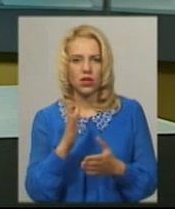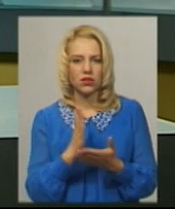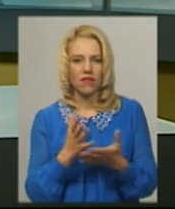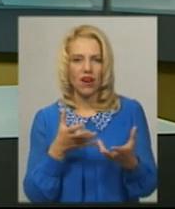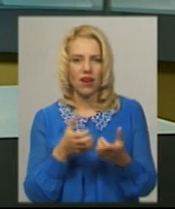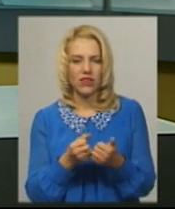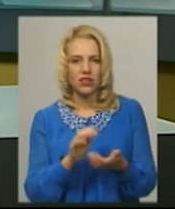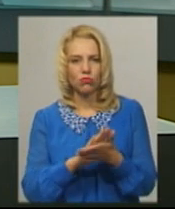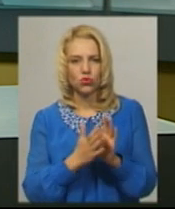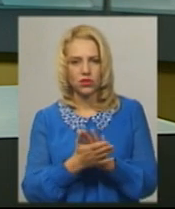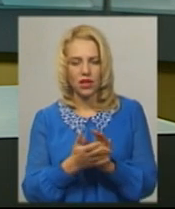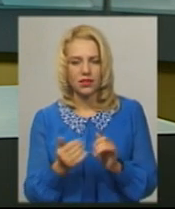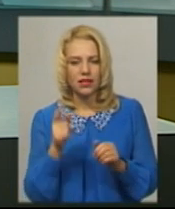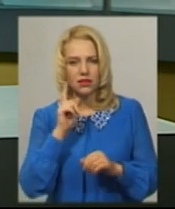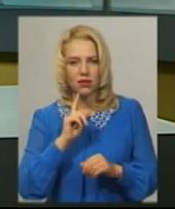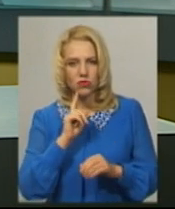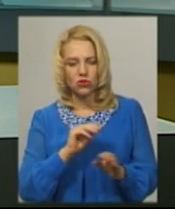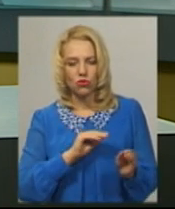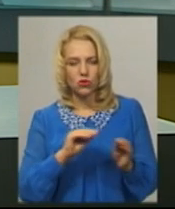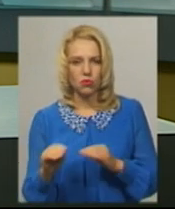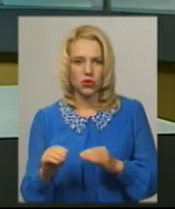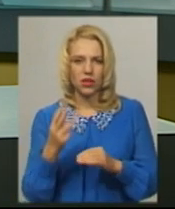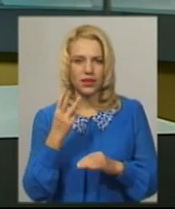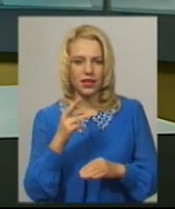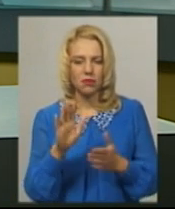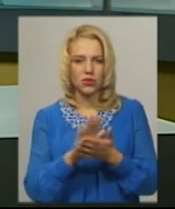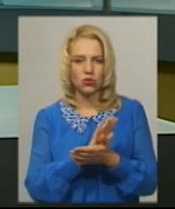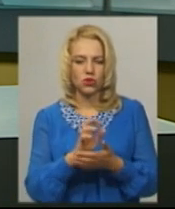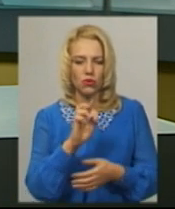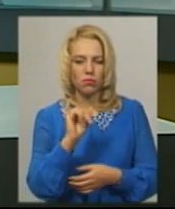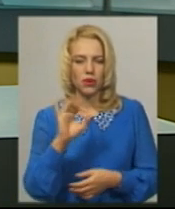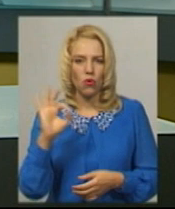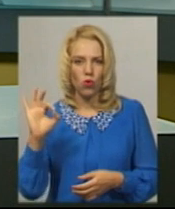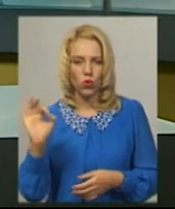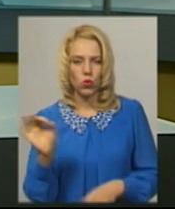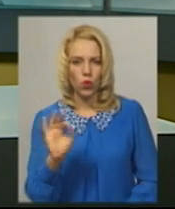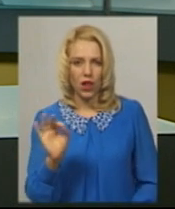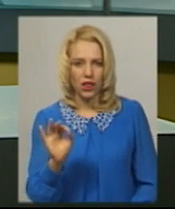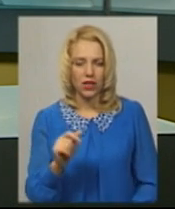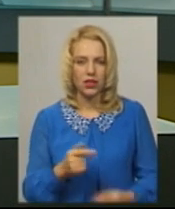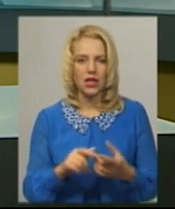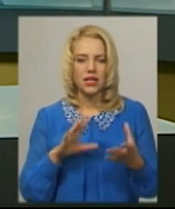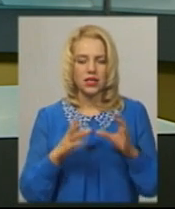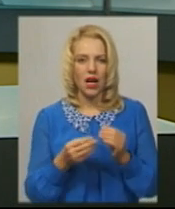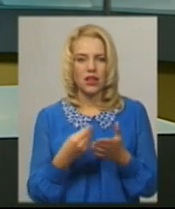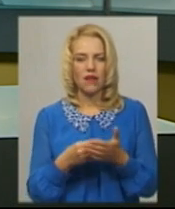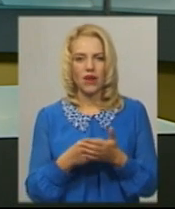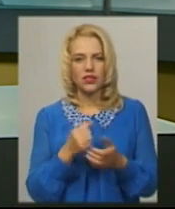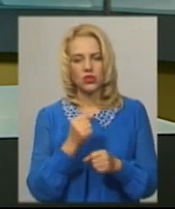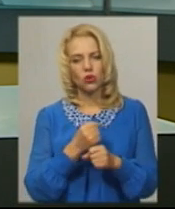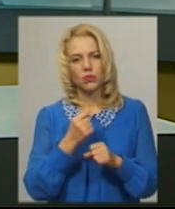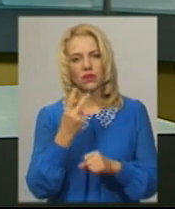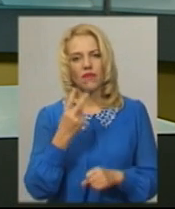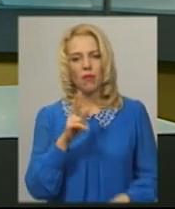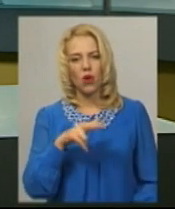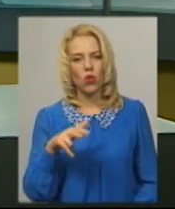стані. Тимчасовою поруч встановили три безкоштовні біотуалети. За словами Василя Новачка, загальна вартість робіт – майже 2 мільйони гривень.